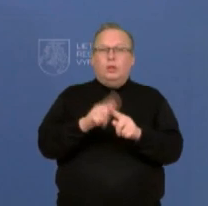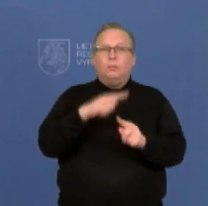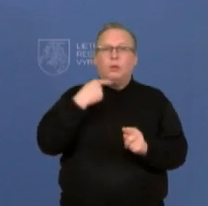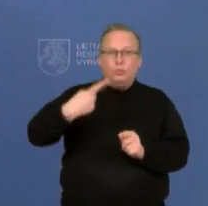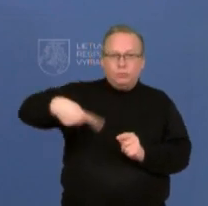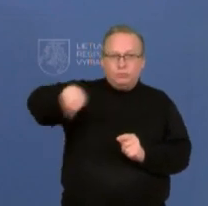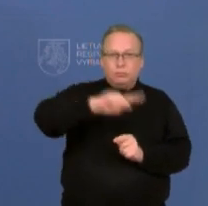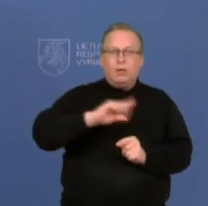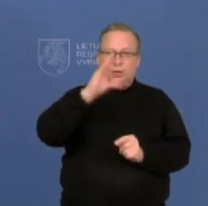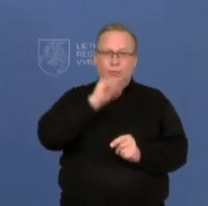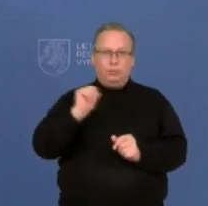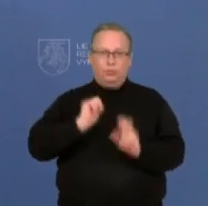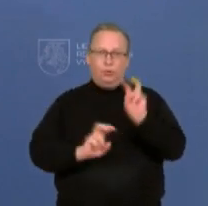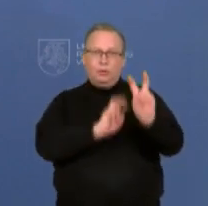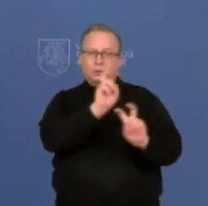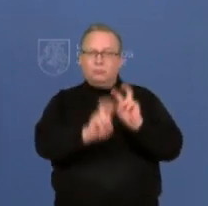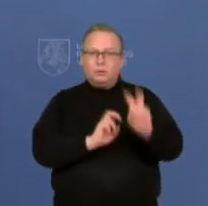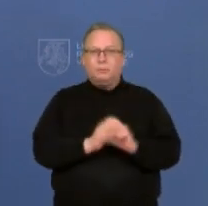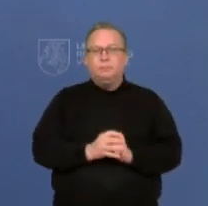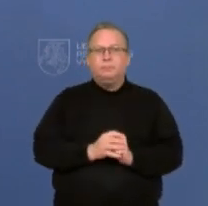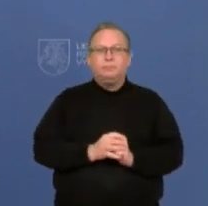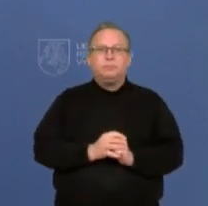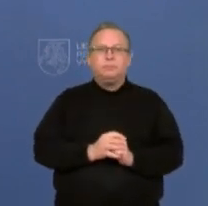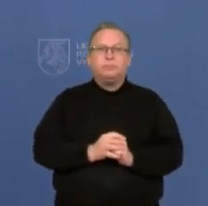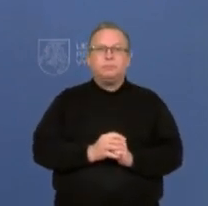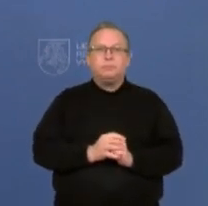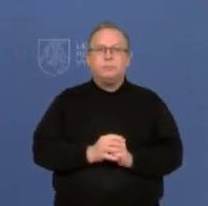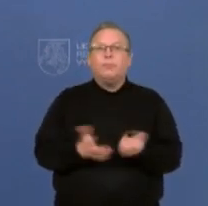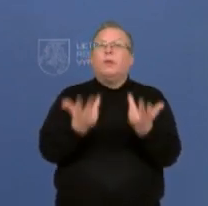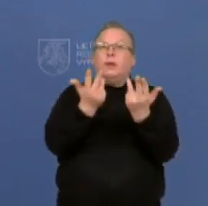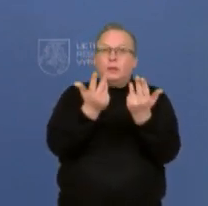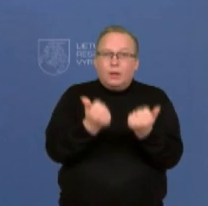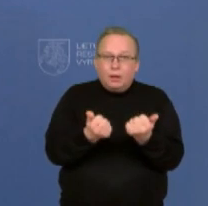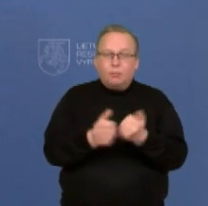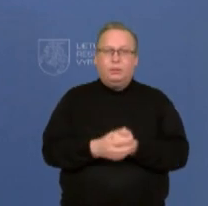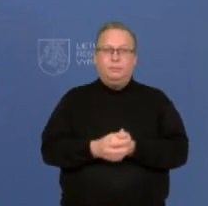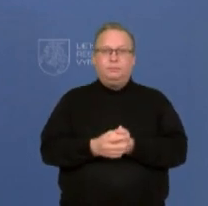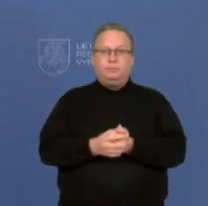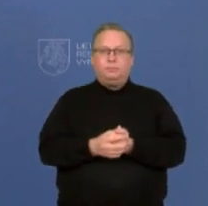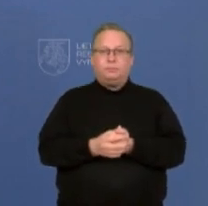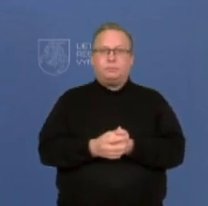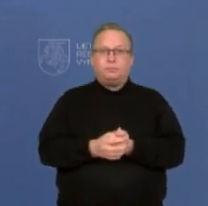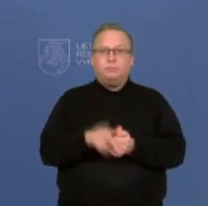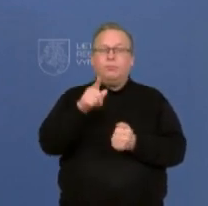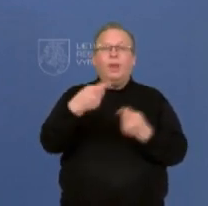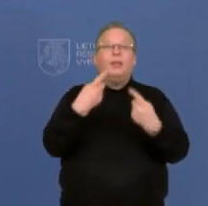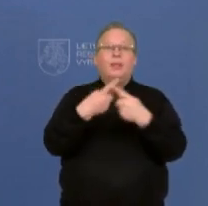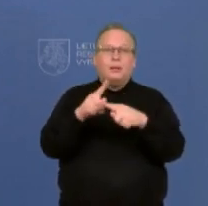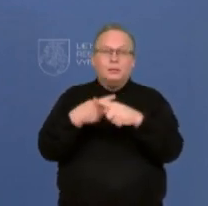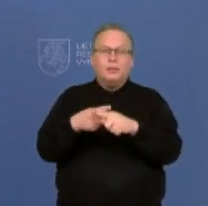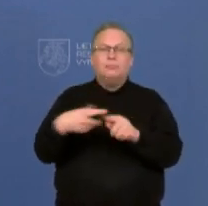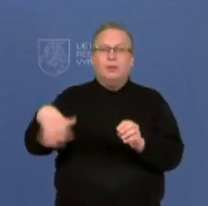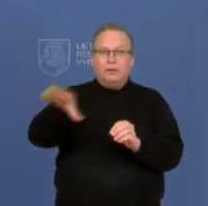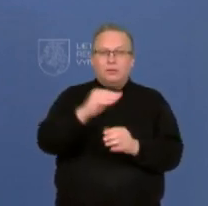kiekvienam ir kuo dažniau daromas? Tai, matyt, robotizaciją ir kiti dalykai, jie visi, be abejo,